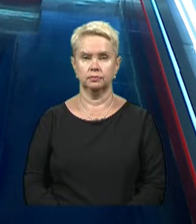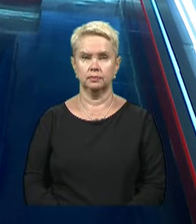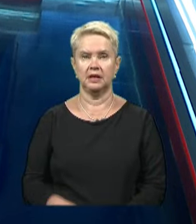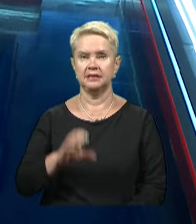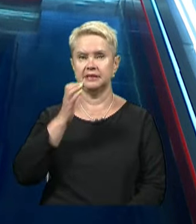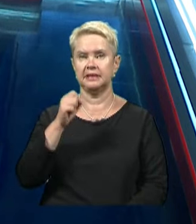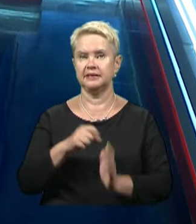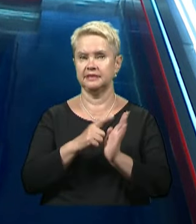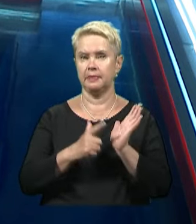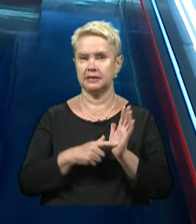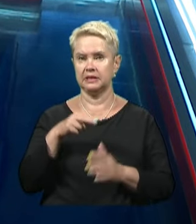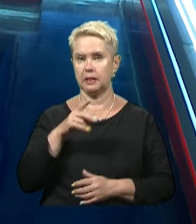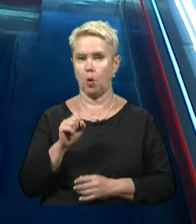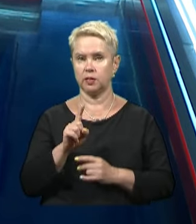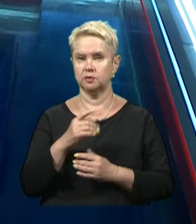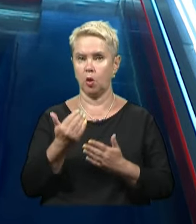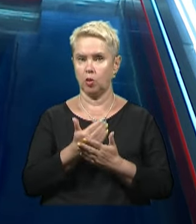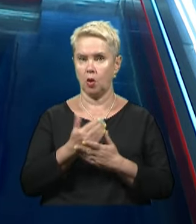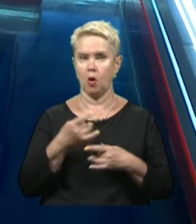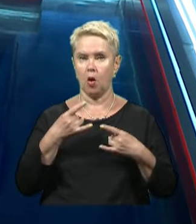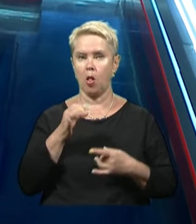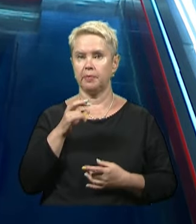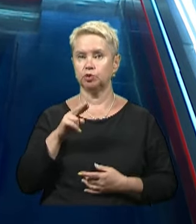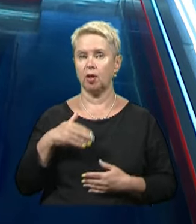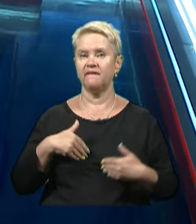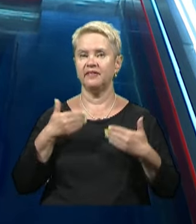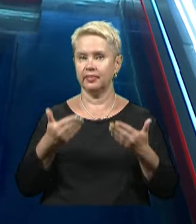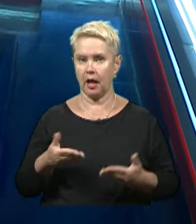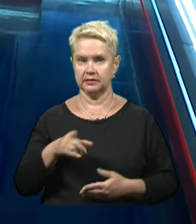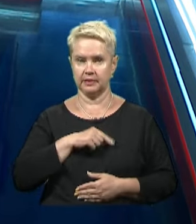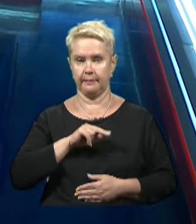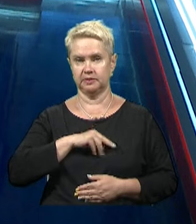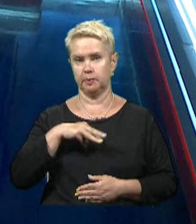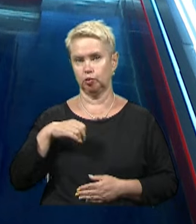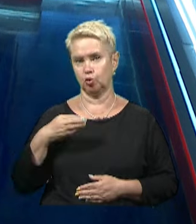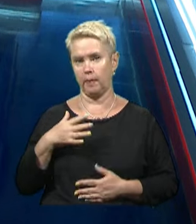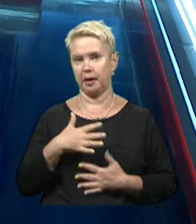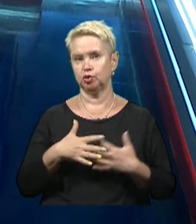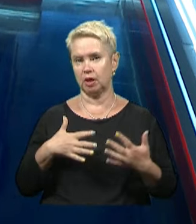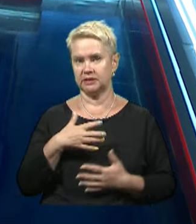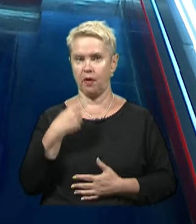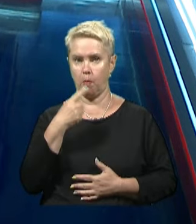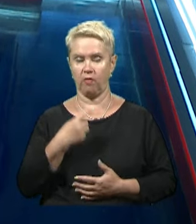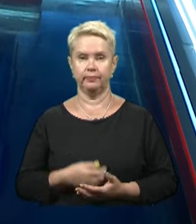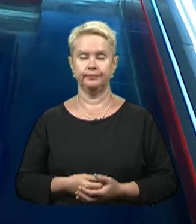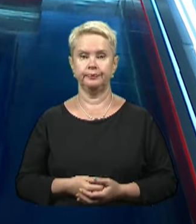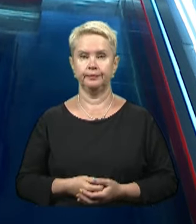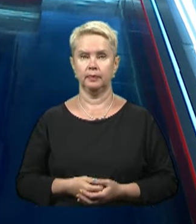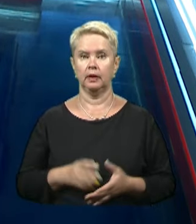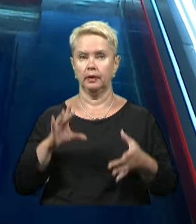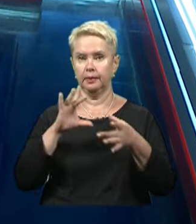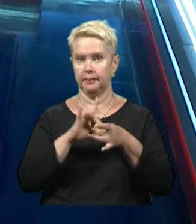Середа, 17 липня, на 11-му новини в студії Олена Петриченкова. Вітаю, також з нами працює Мілітіна Глушко, перекладачка жестової мови.